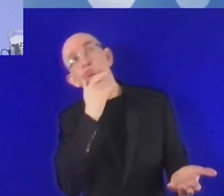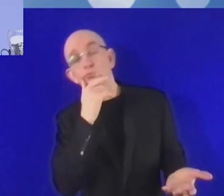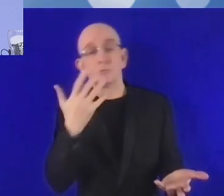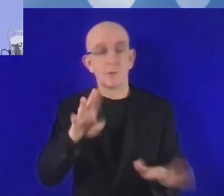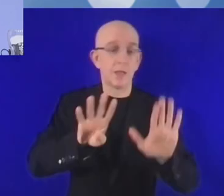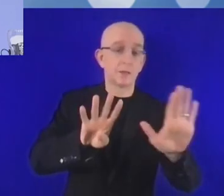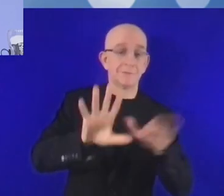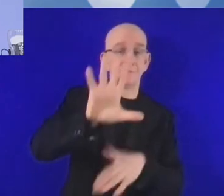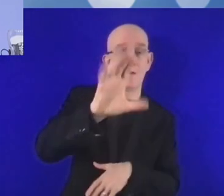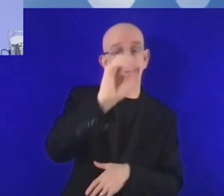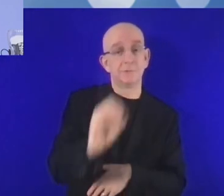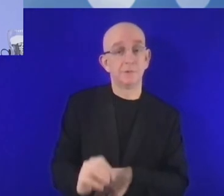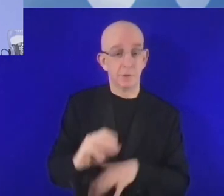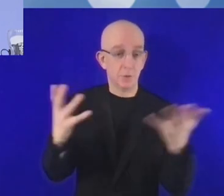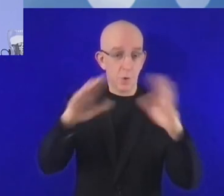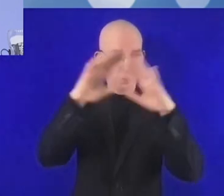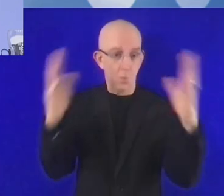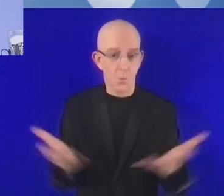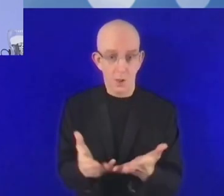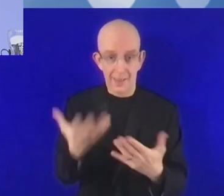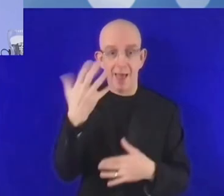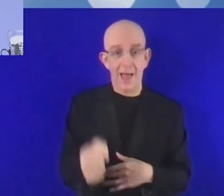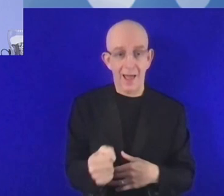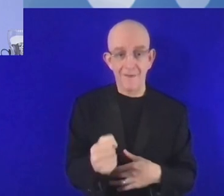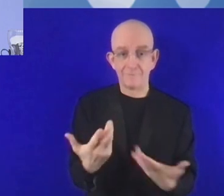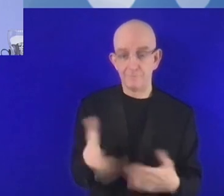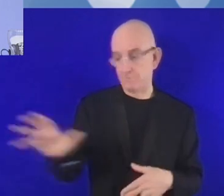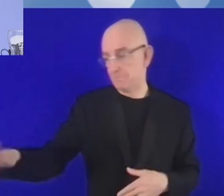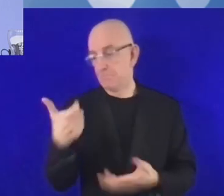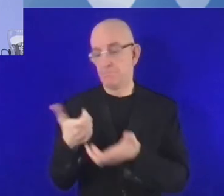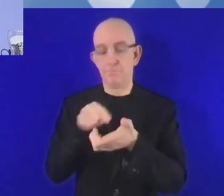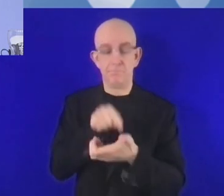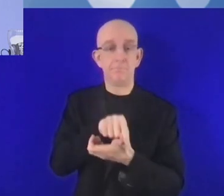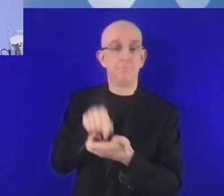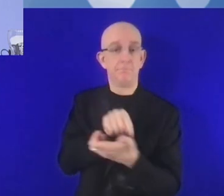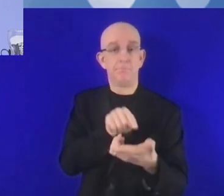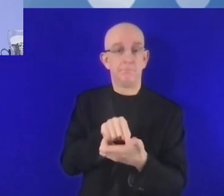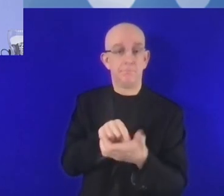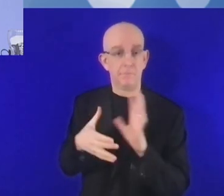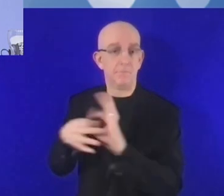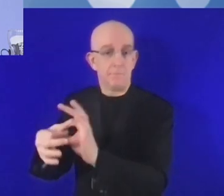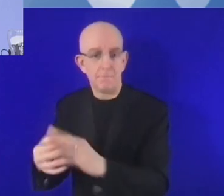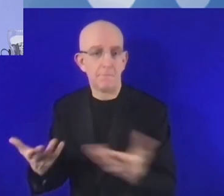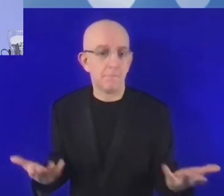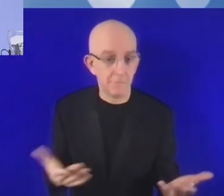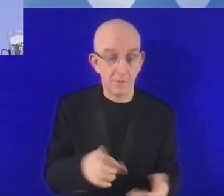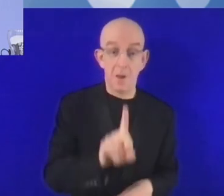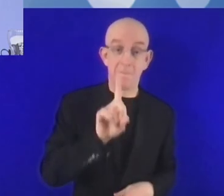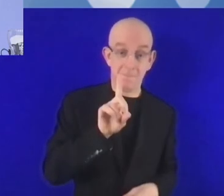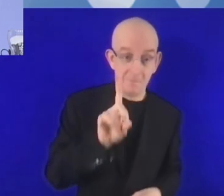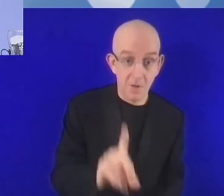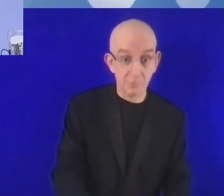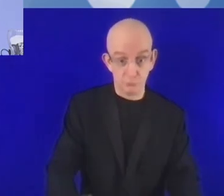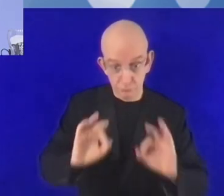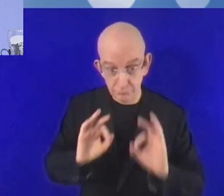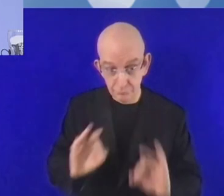35% من السكان العالم هم ضمن